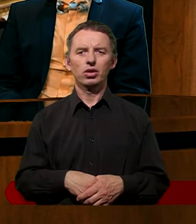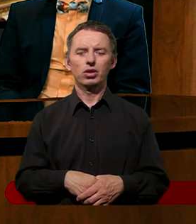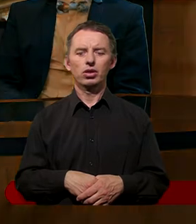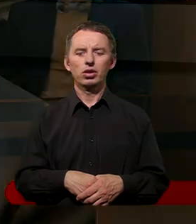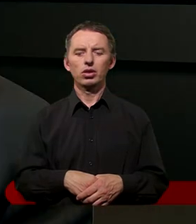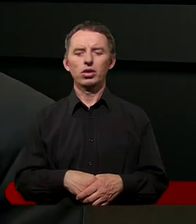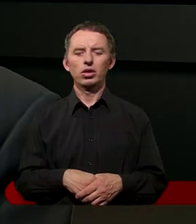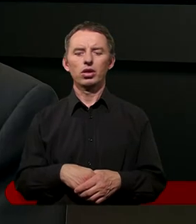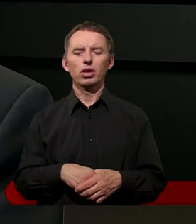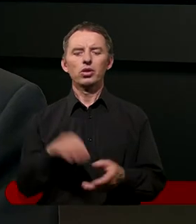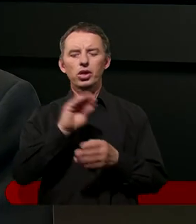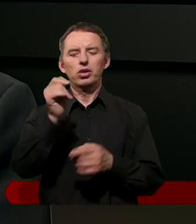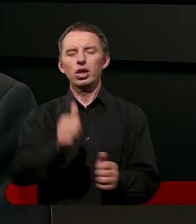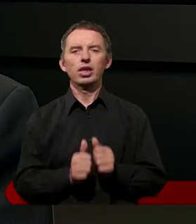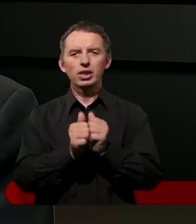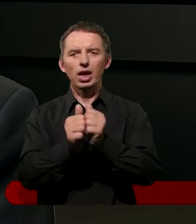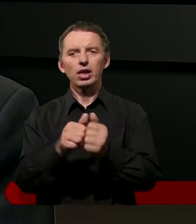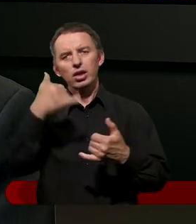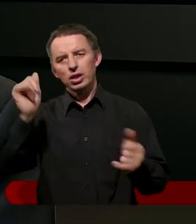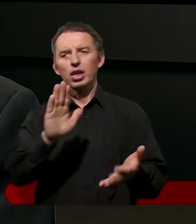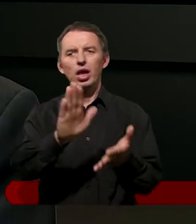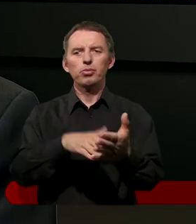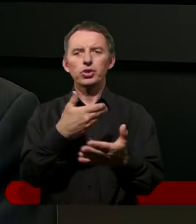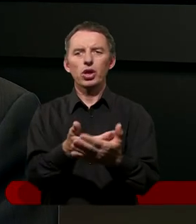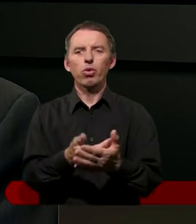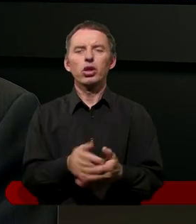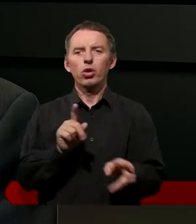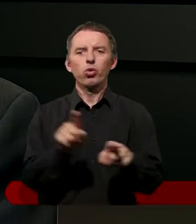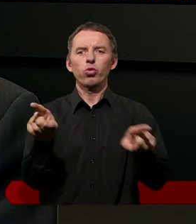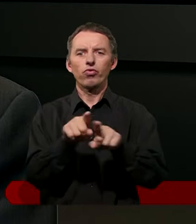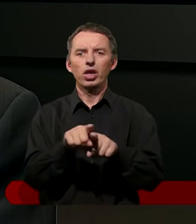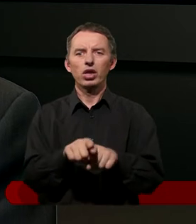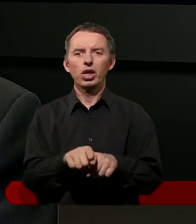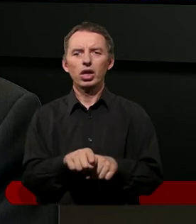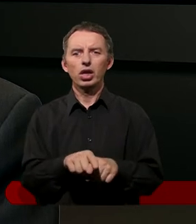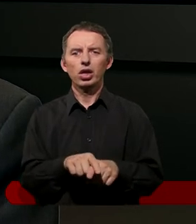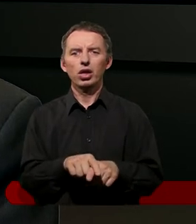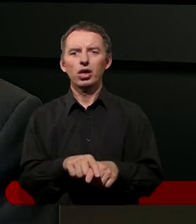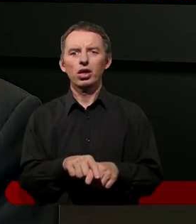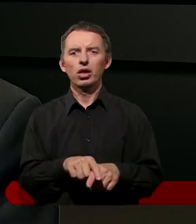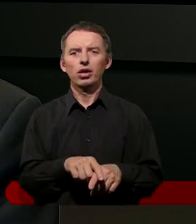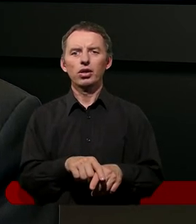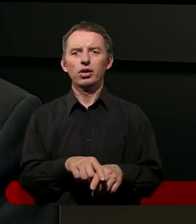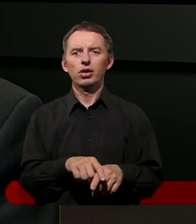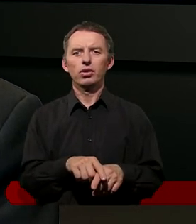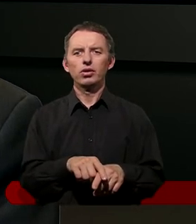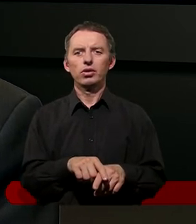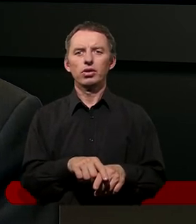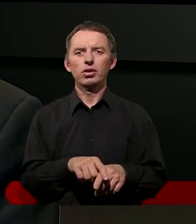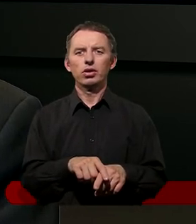Zwróćmy uwagę jeszcze na jeden przykład. To jest również rzecz, dzieje się